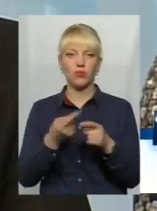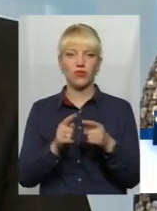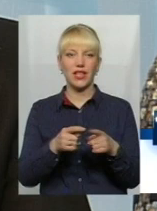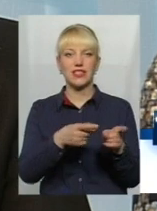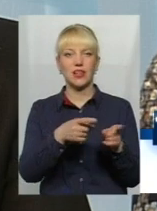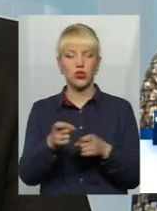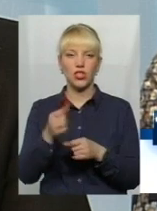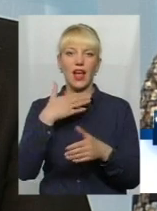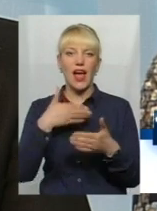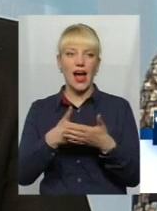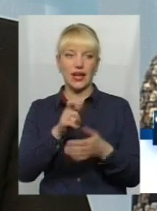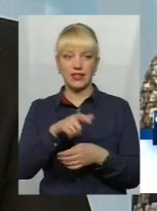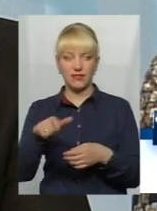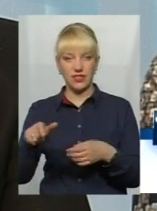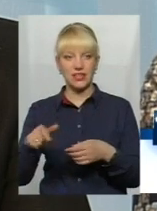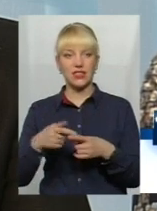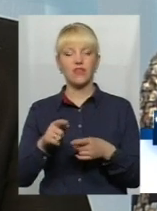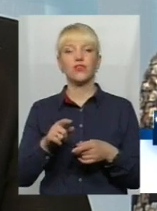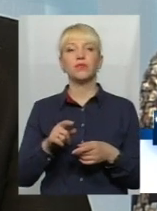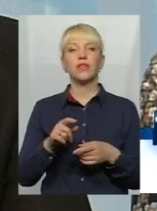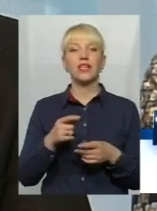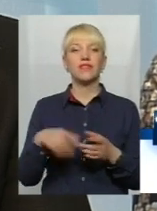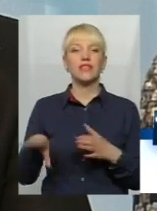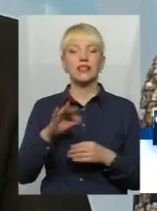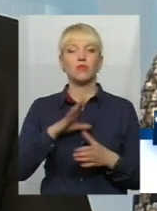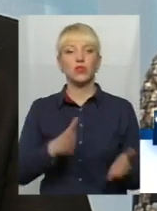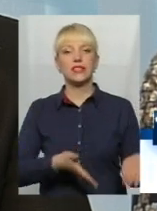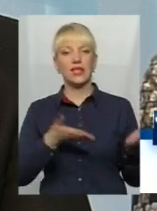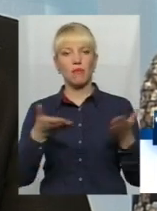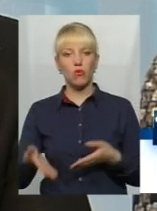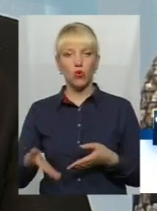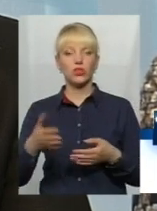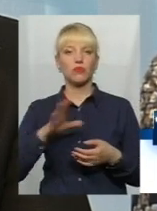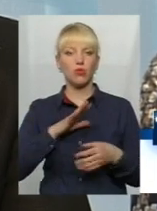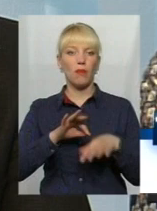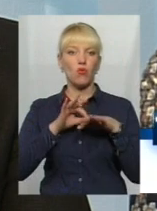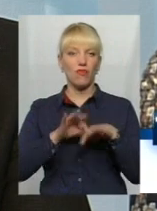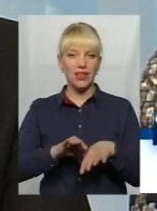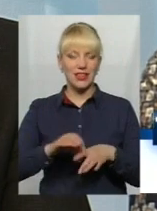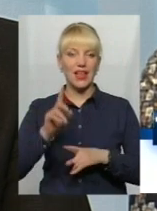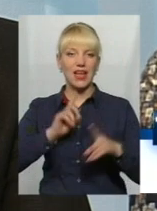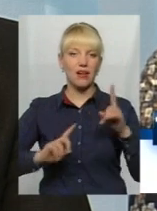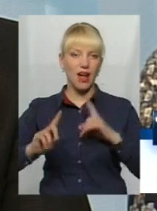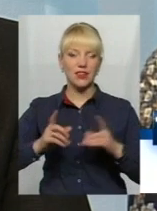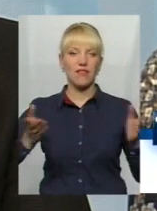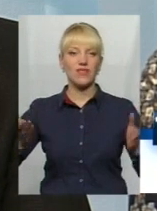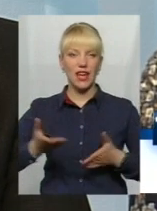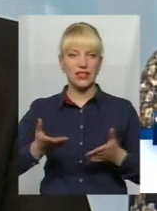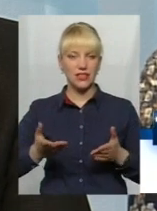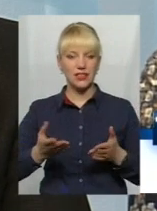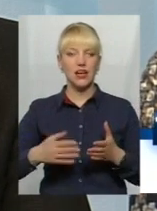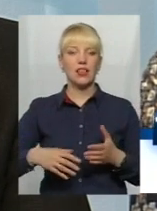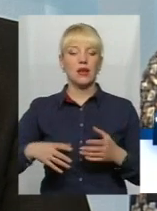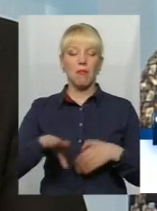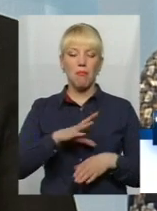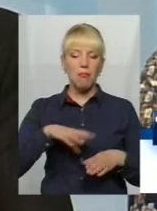активістів з цієї алеї, Проскурівського підпілля. Всі вони були запрошені, була проведена нарада, і в ході якої ми всі